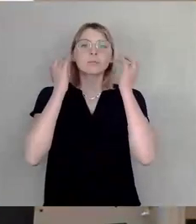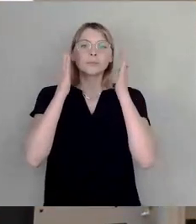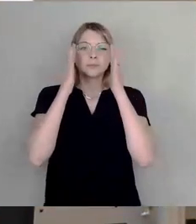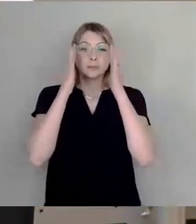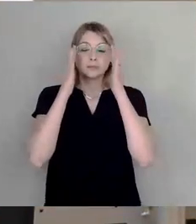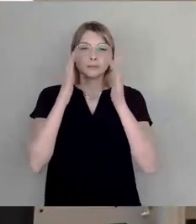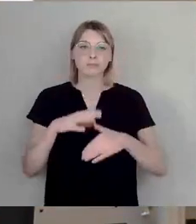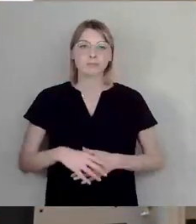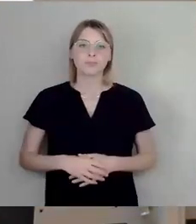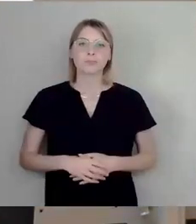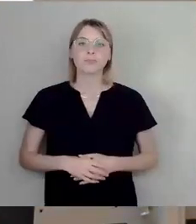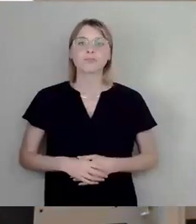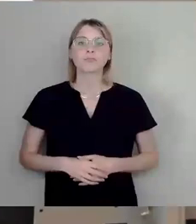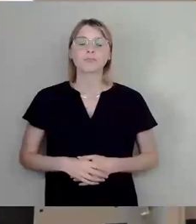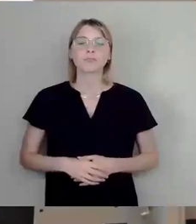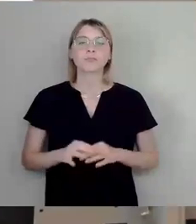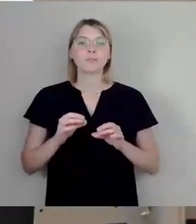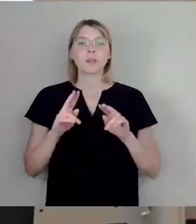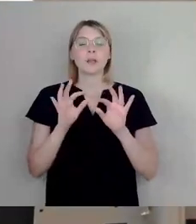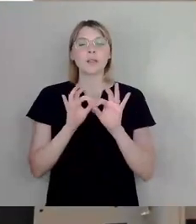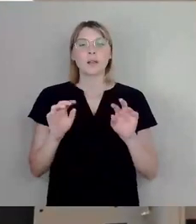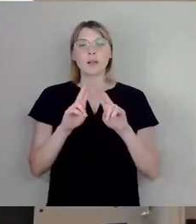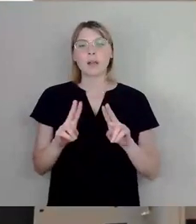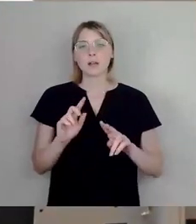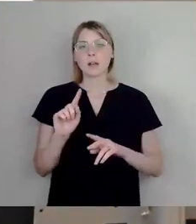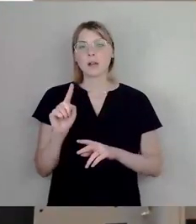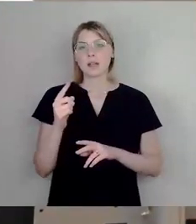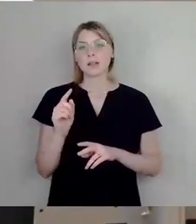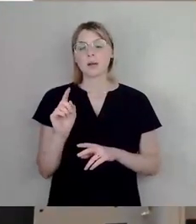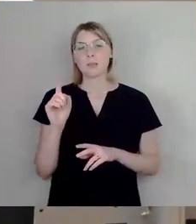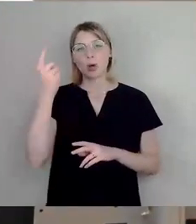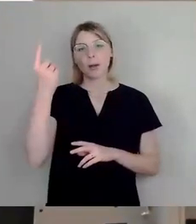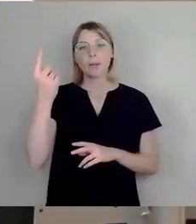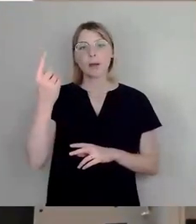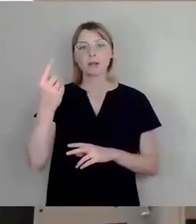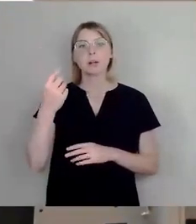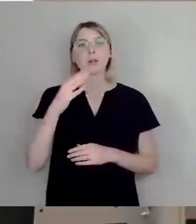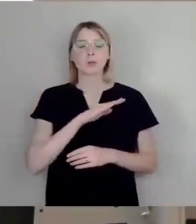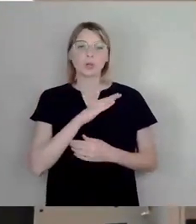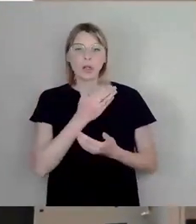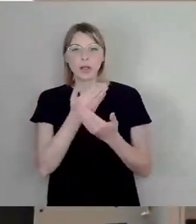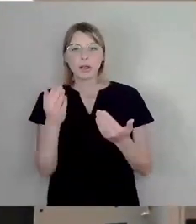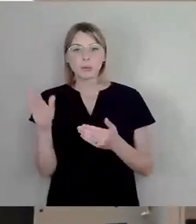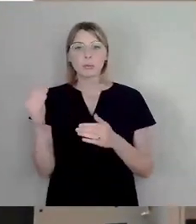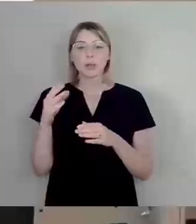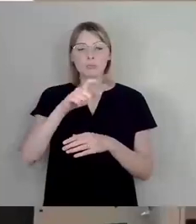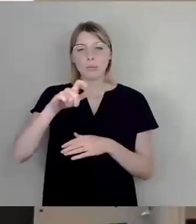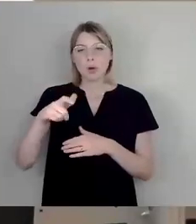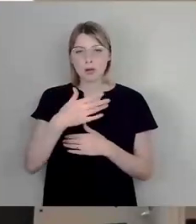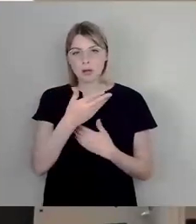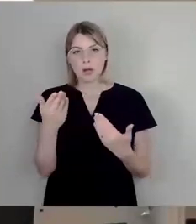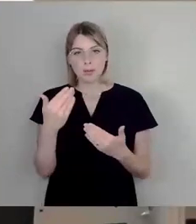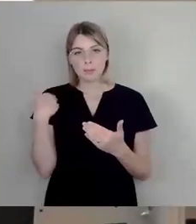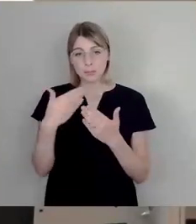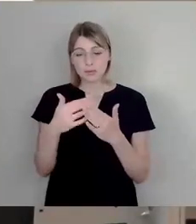Ja, sehr geehrter Herr erster Bürgermeister, verehrte Kolleginnen und Kollegen und liebe Mitbürgerinnen und Mitbürger, die Sie bis jetzt noch